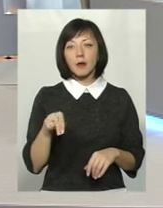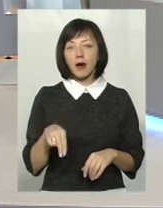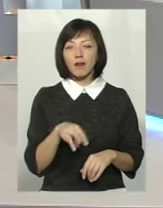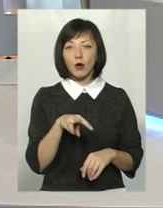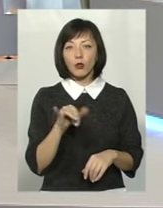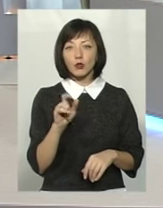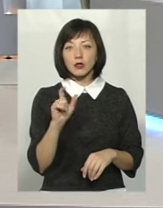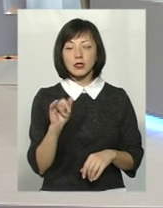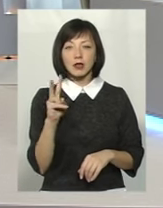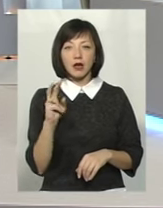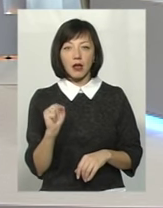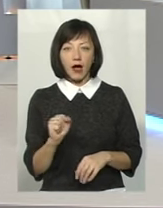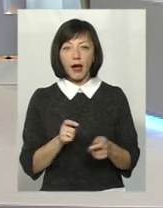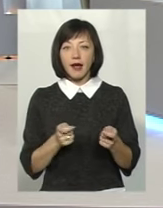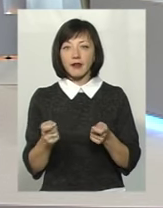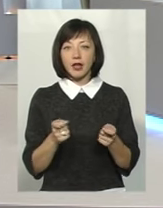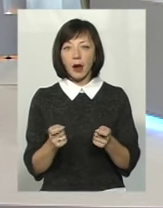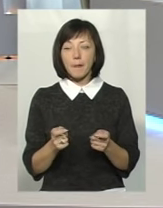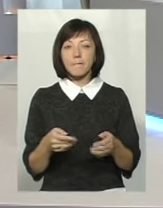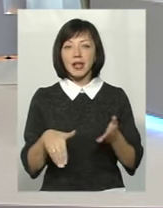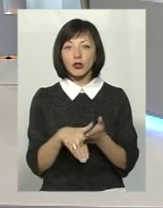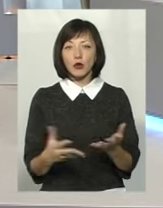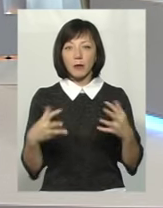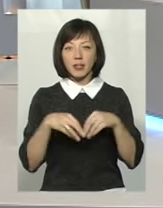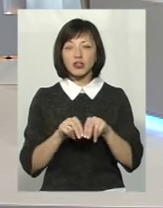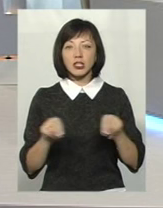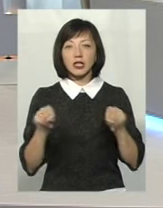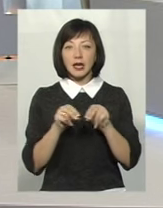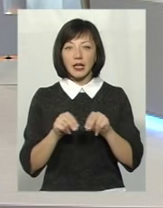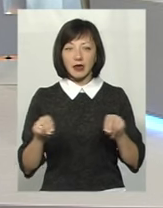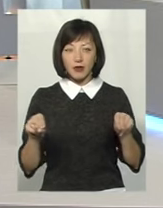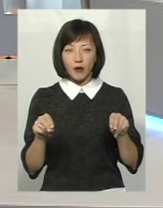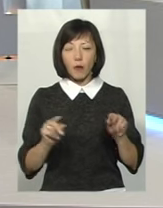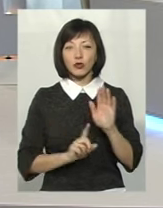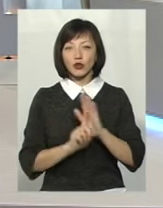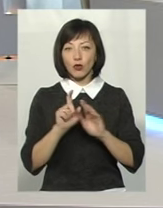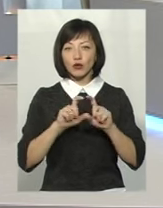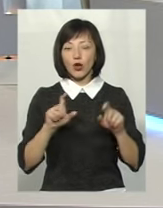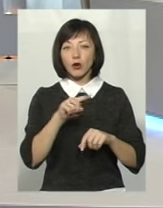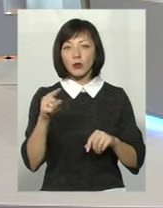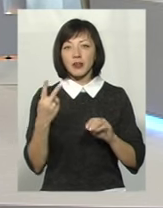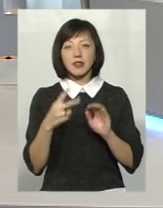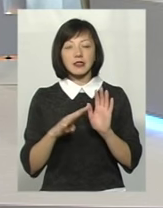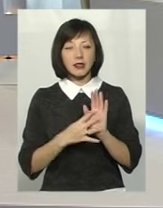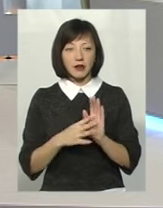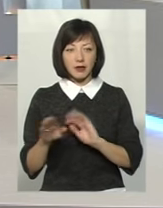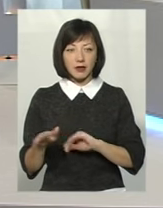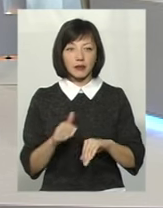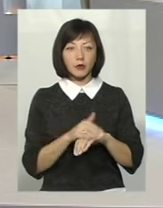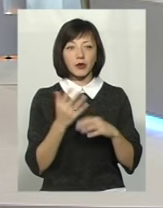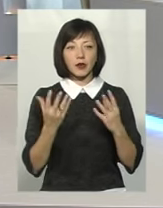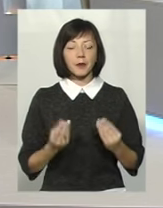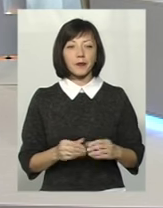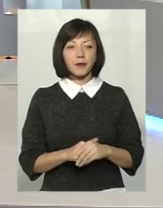керівник методичного об'єднання вчителів початкової школи Хмельницької середньої загальноосвітньої школи номер 29. Доброго дня.